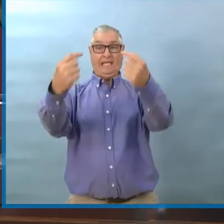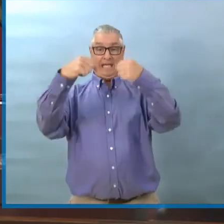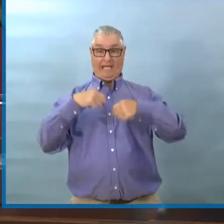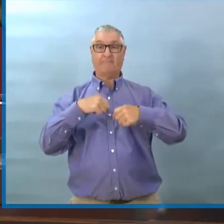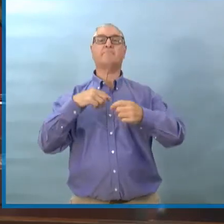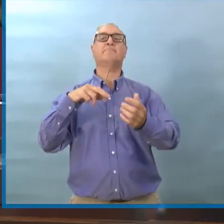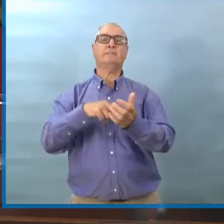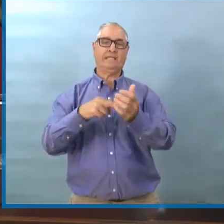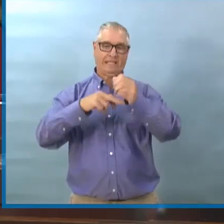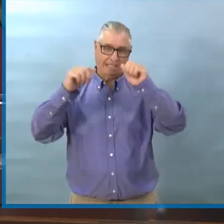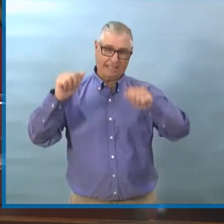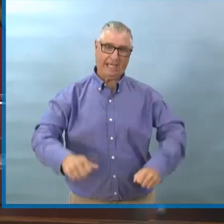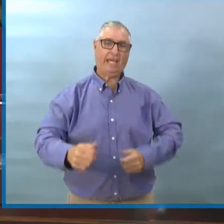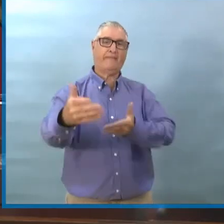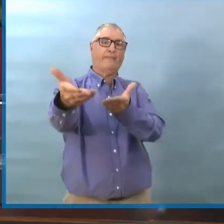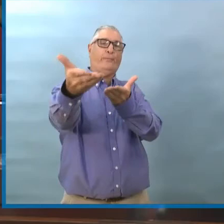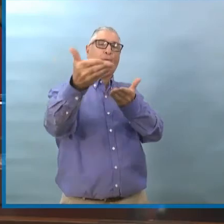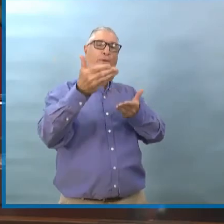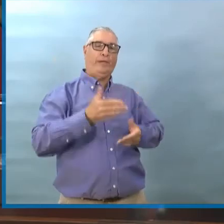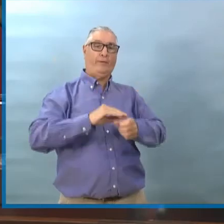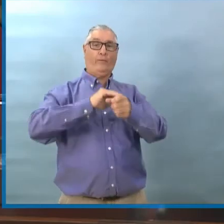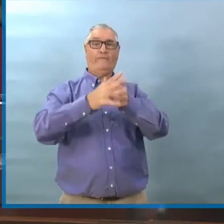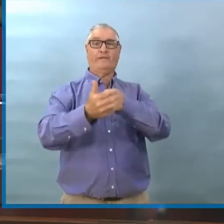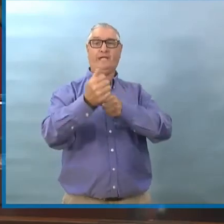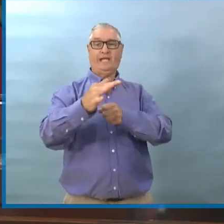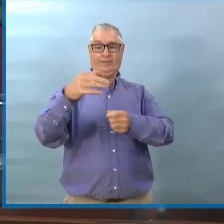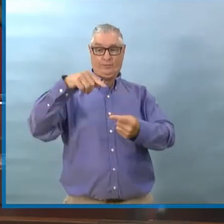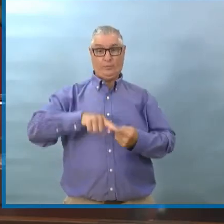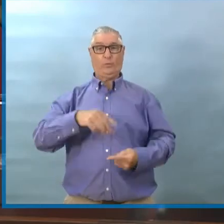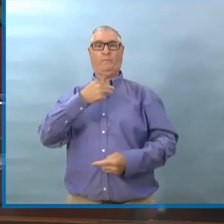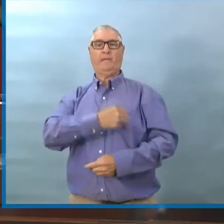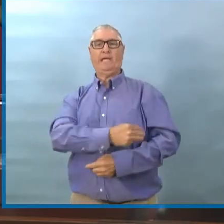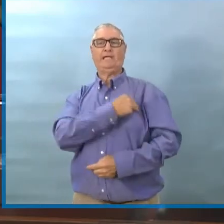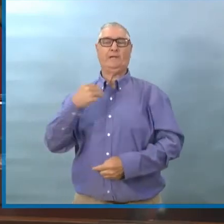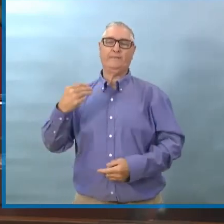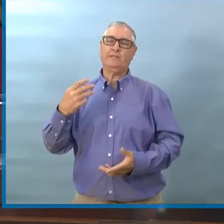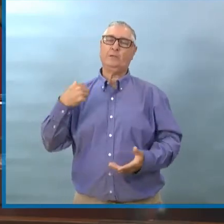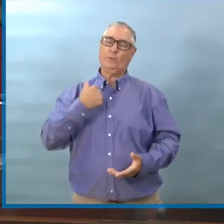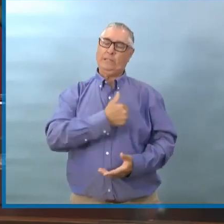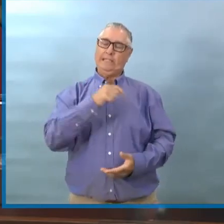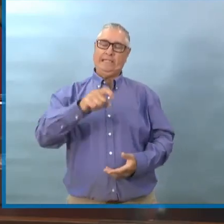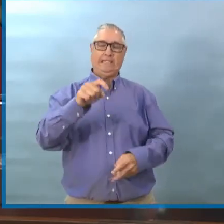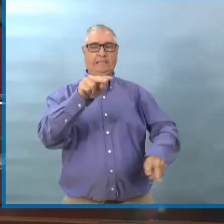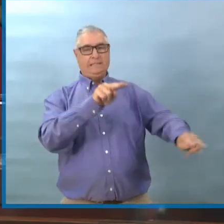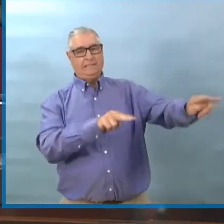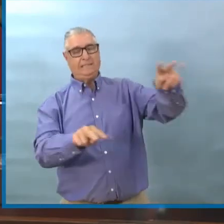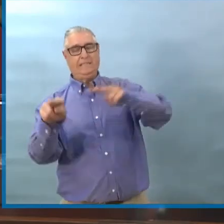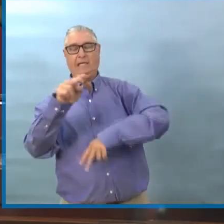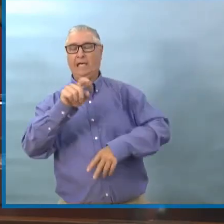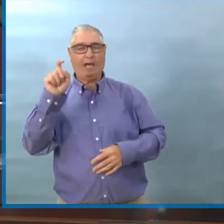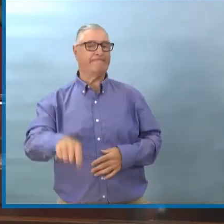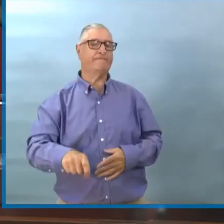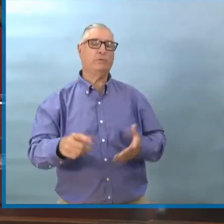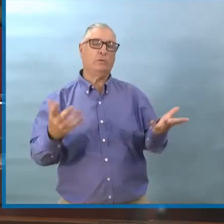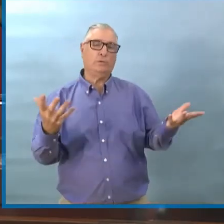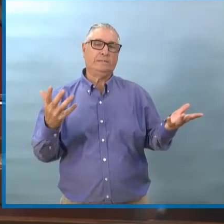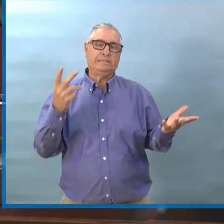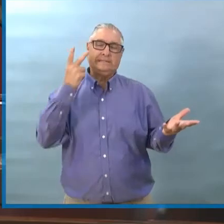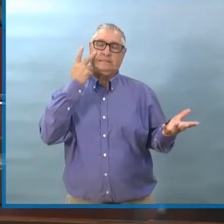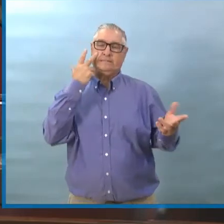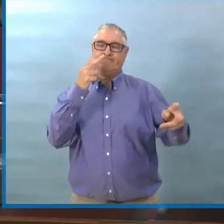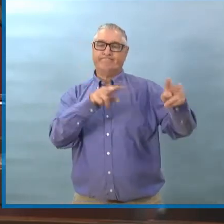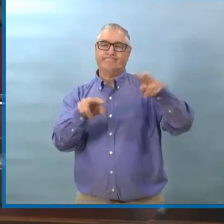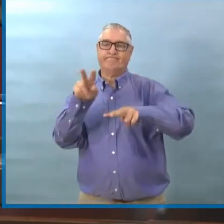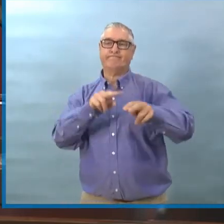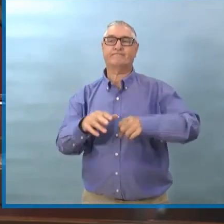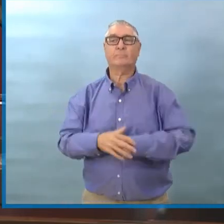Donc il faut trouver des moyens de réduire ce risque si on décide d'aller de l'avant avec ces mesures. Donc je pense que l'extension